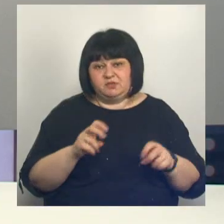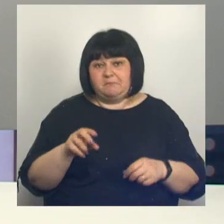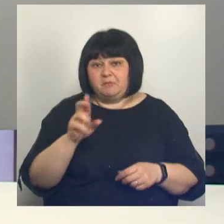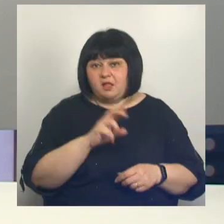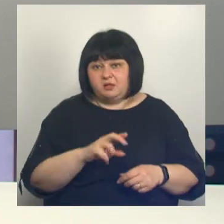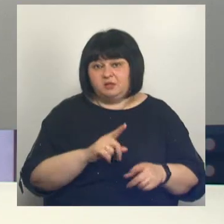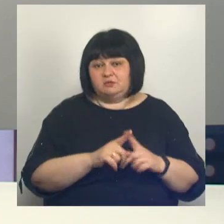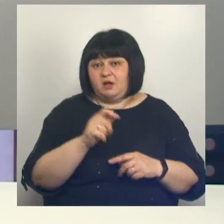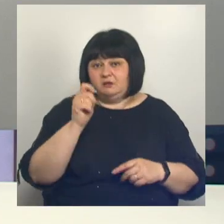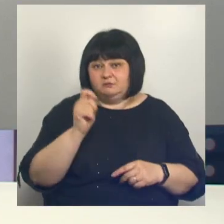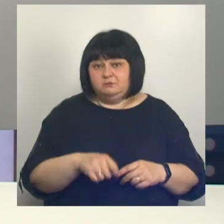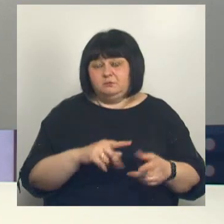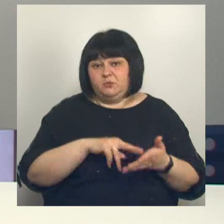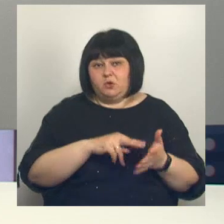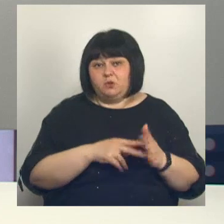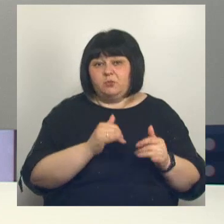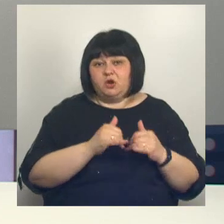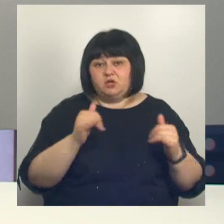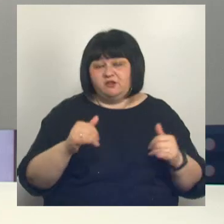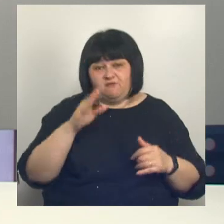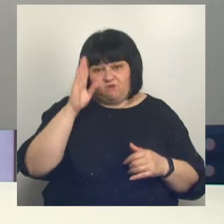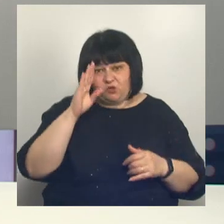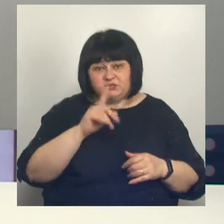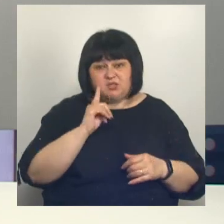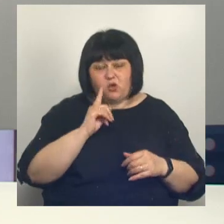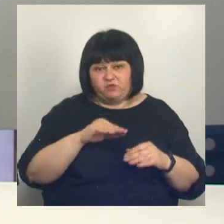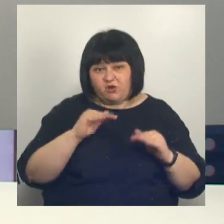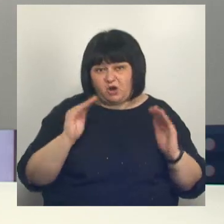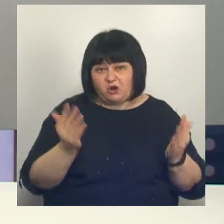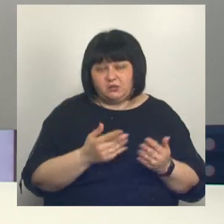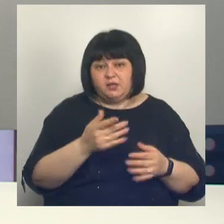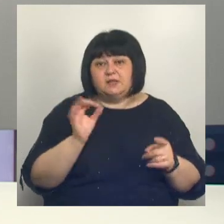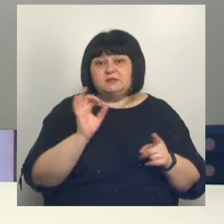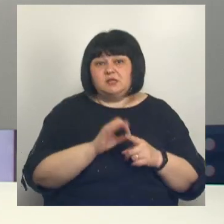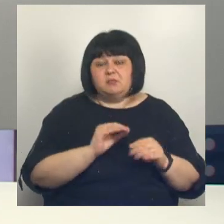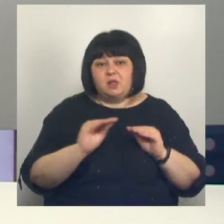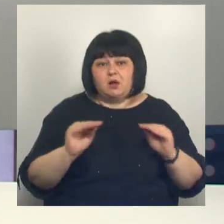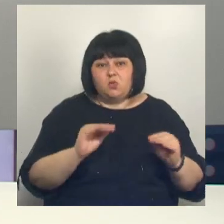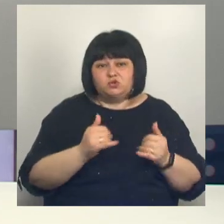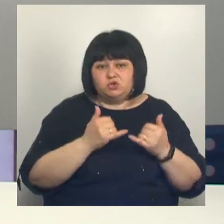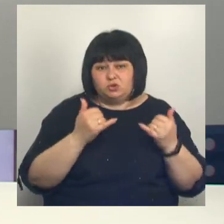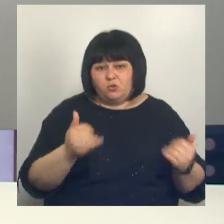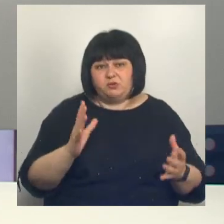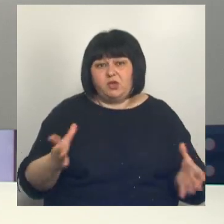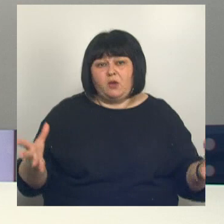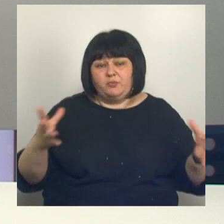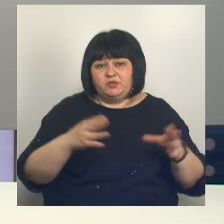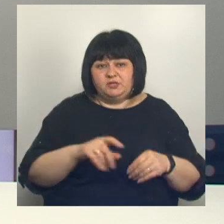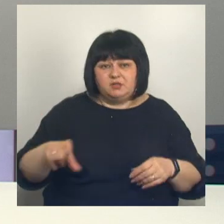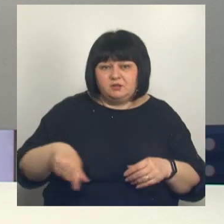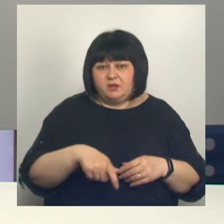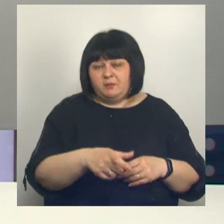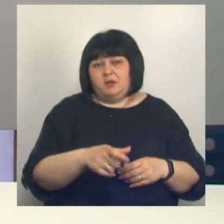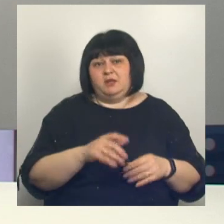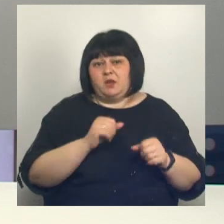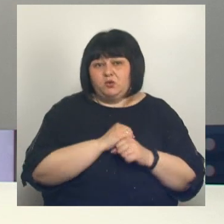Белгороде стартовал масштабный проект по развитию водно-зеленого каркаса. Его цель – благоустроить и объединить городские набережные, рекреационные